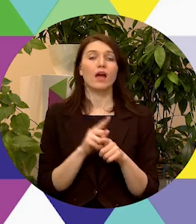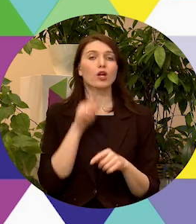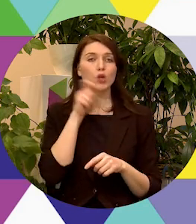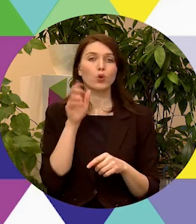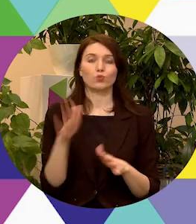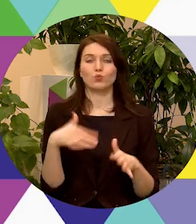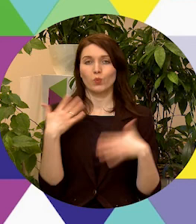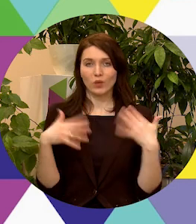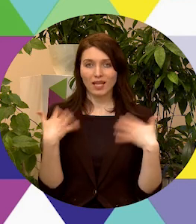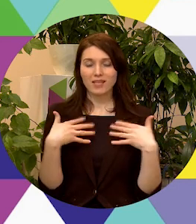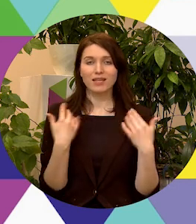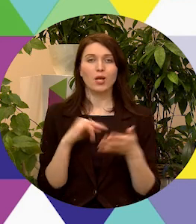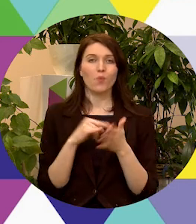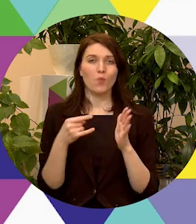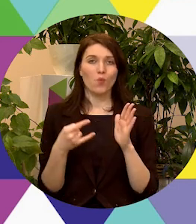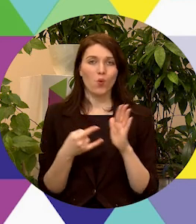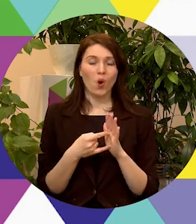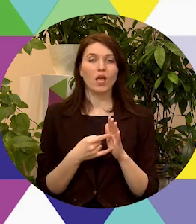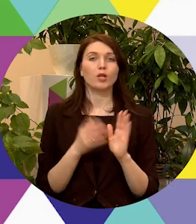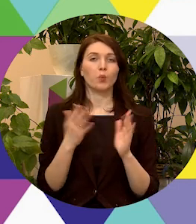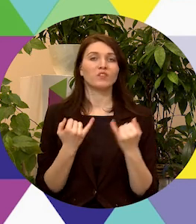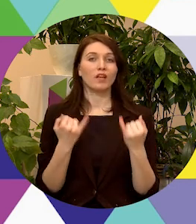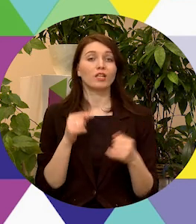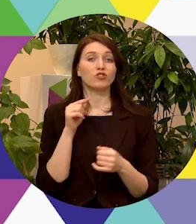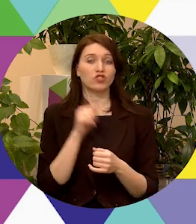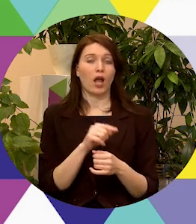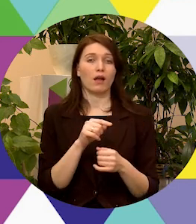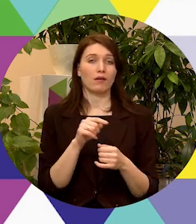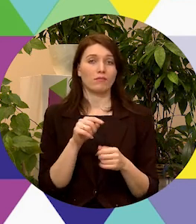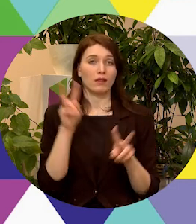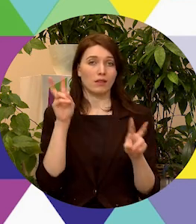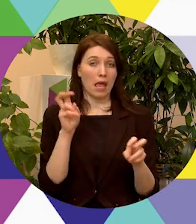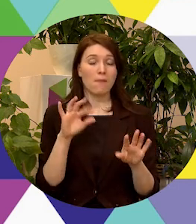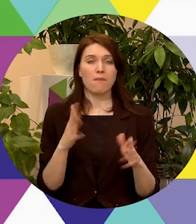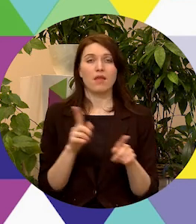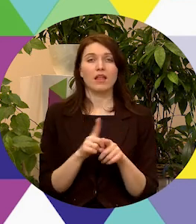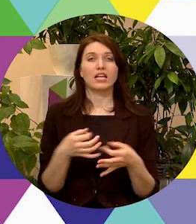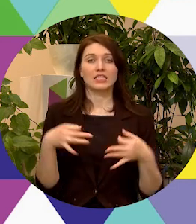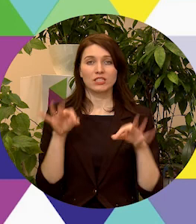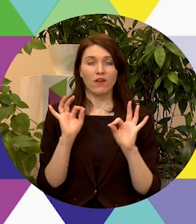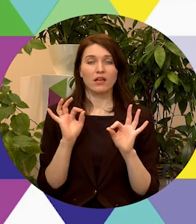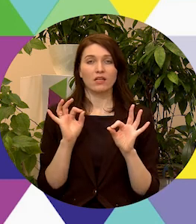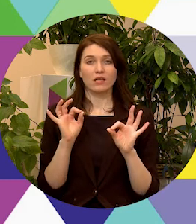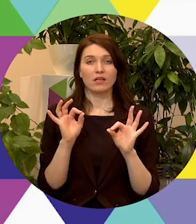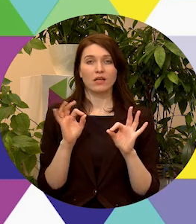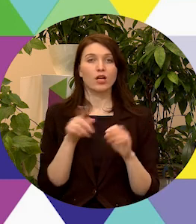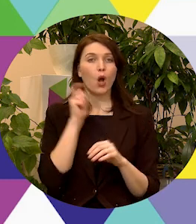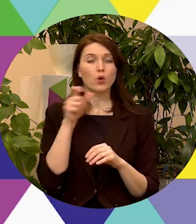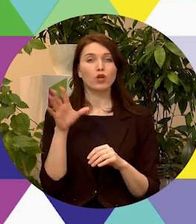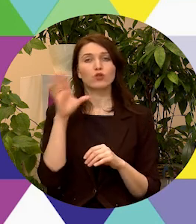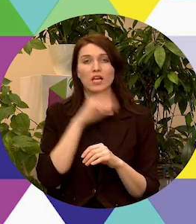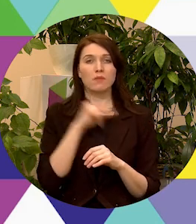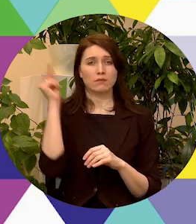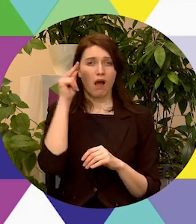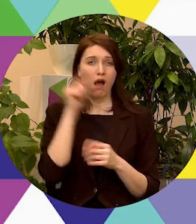jaunieši būs priecīgi, ja projekti tiks veltīt šim jautājumam. Tāpats svarīga ir jauniešu iespējas